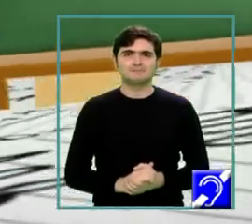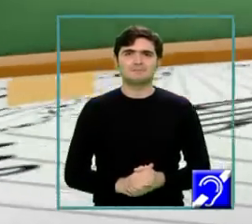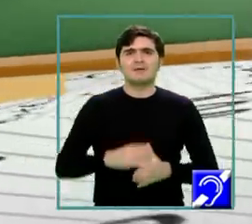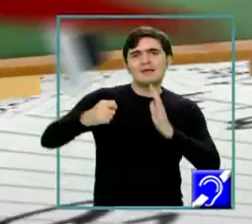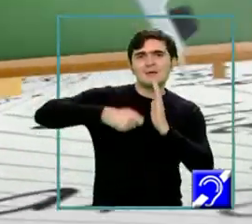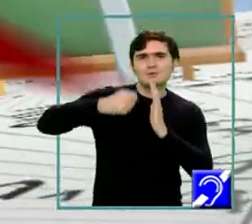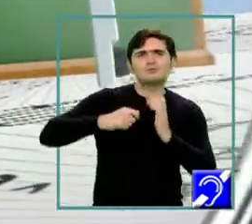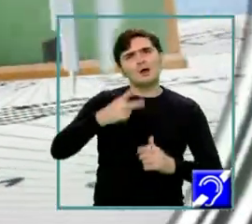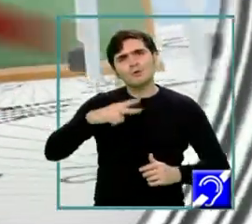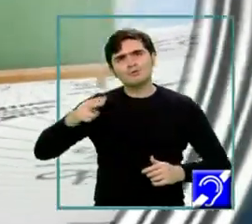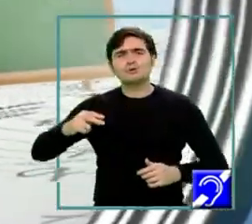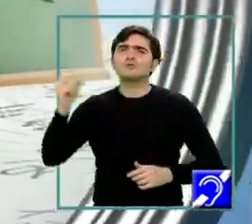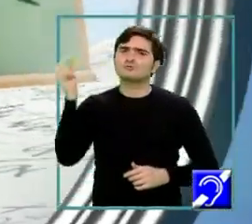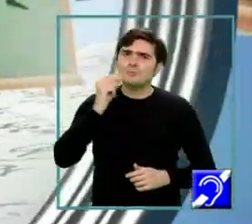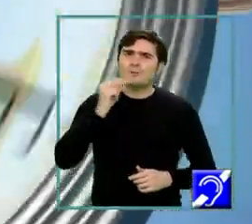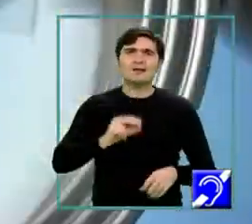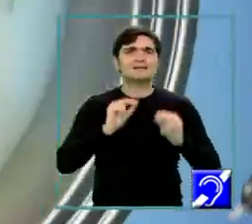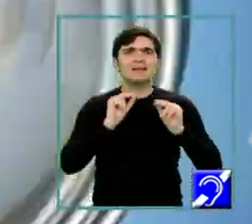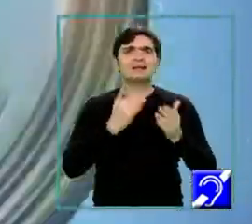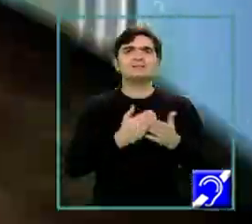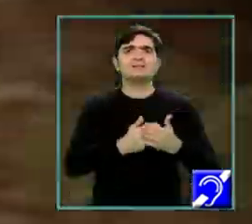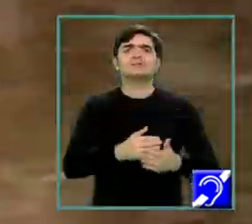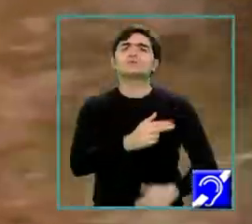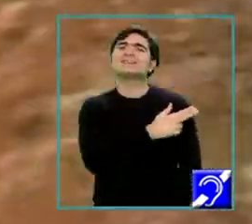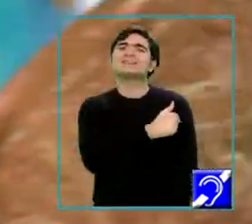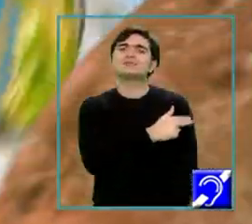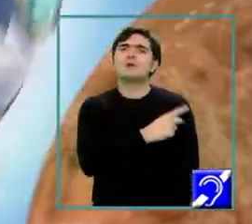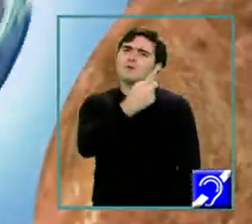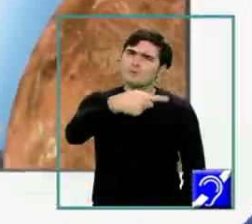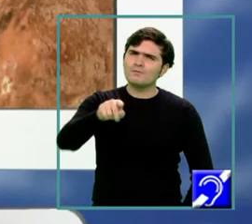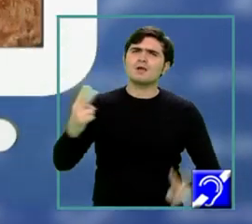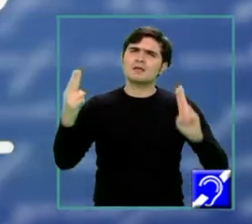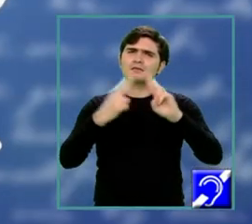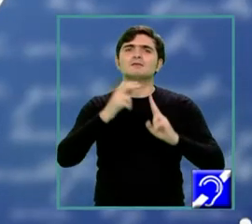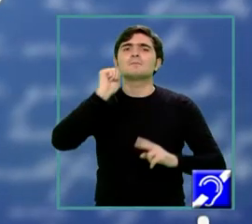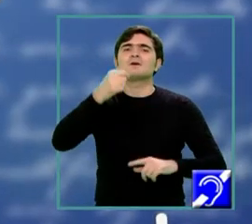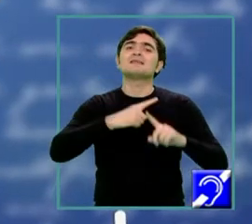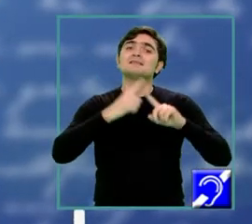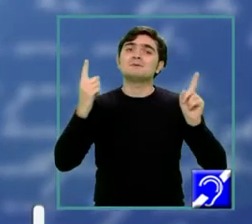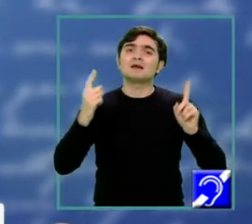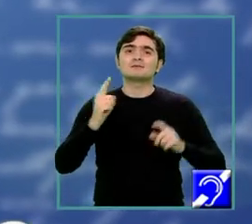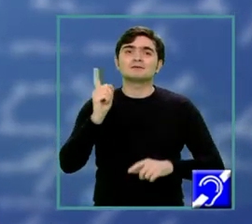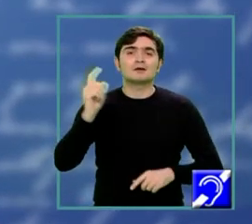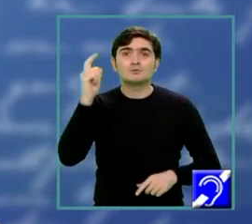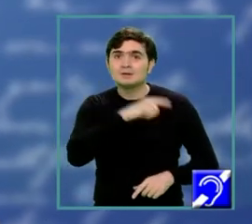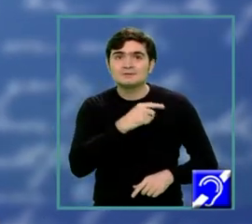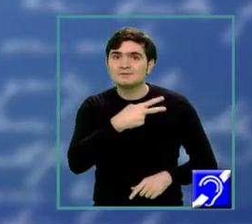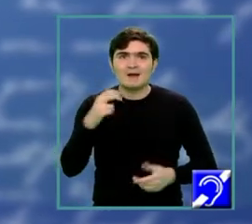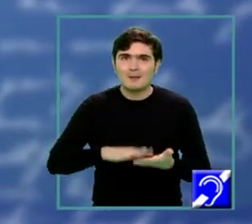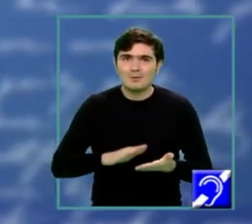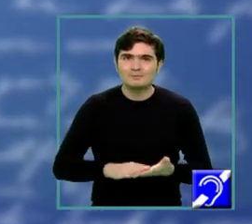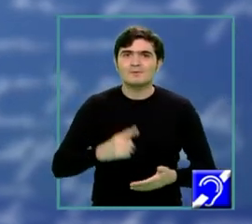Emisiunea continuă și după amiază cu lecții pentru elevii de liceu. Cu voi ne revedem mâine dimineață. Să nu lipsiți nemotivat.